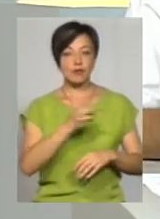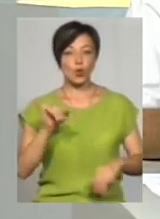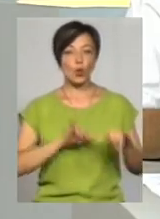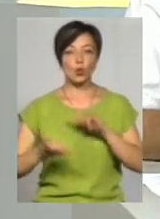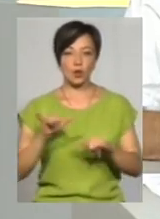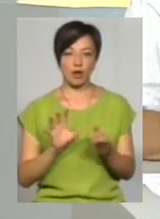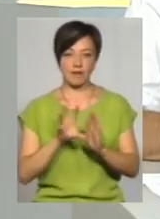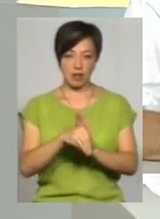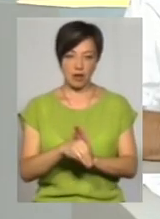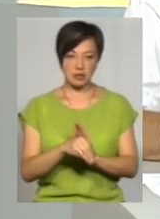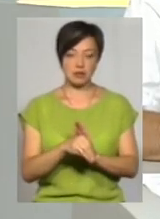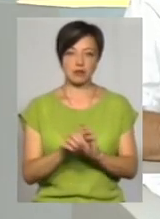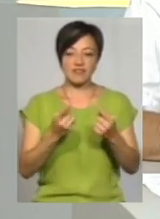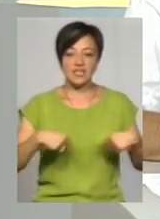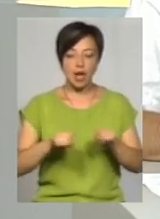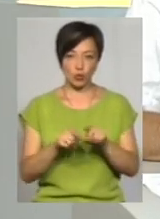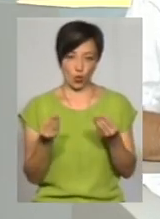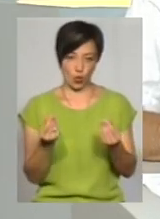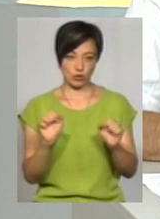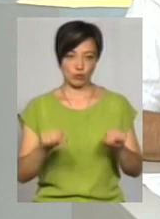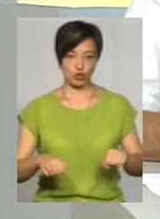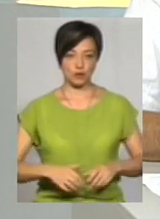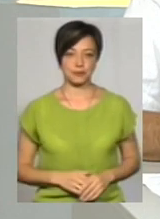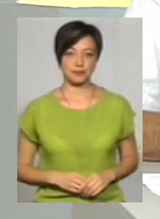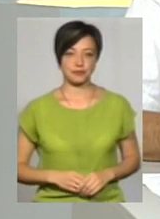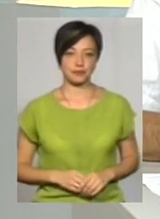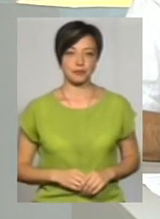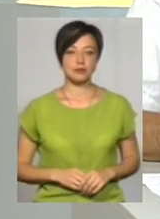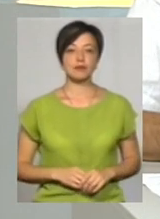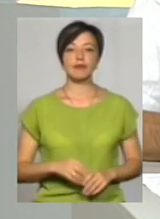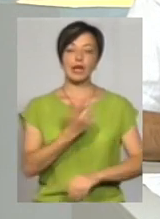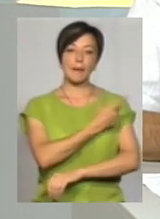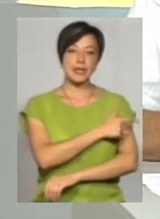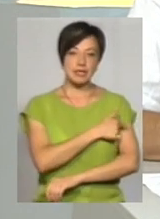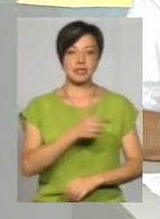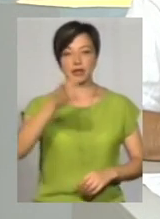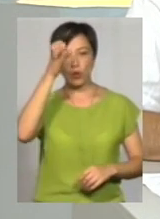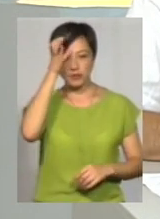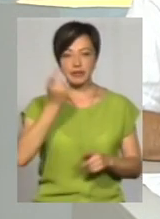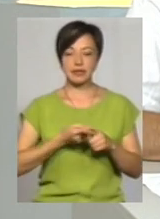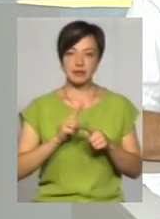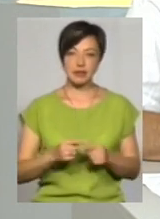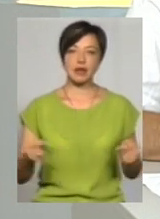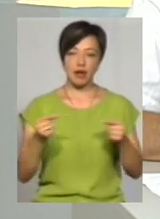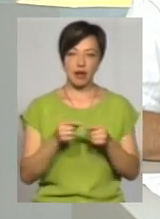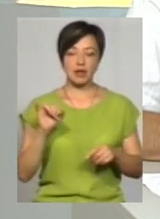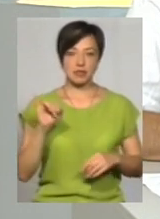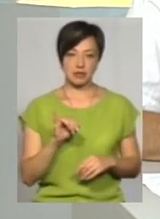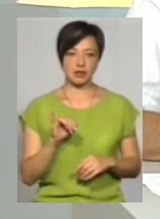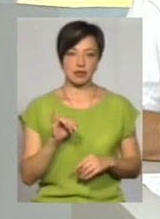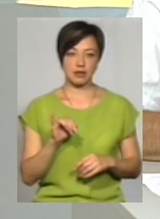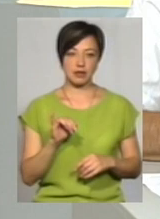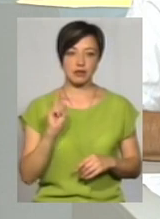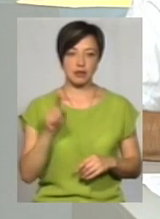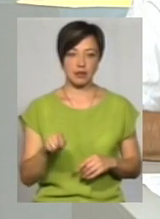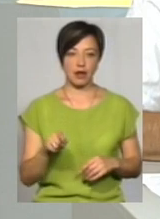в який сфер можна вкласти кошти. Медицина, освіта – це якраз та